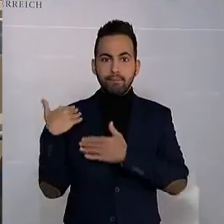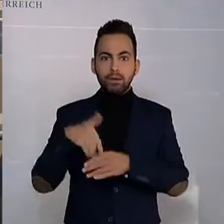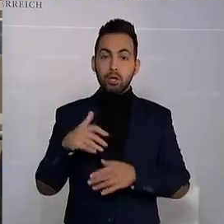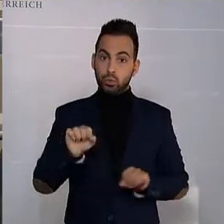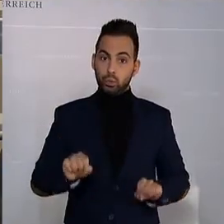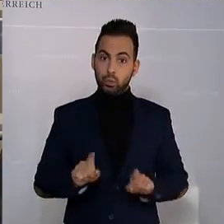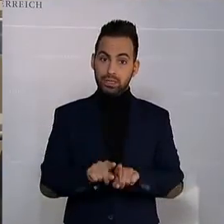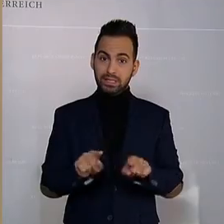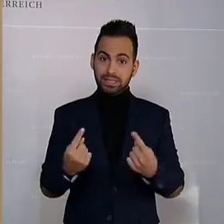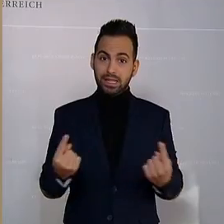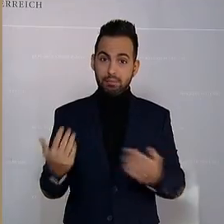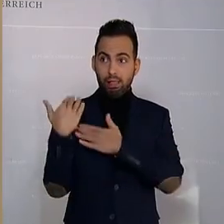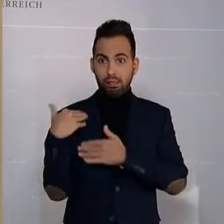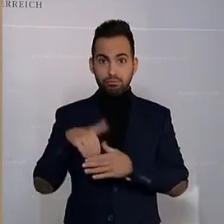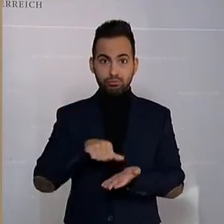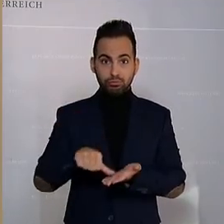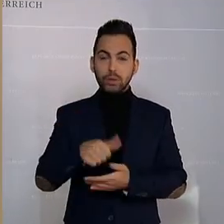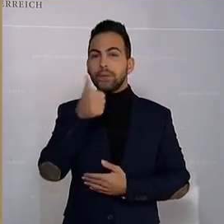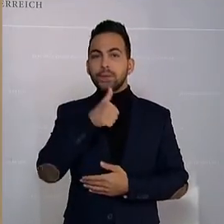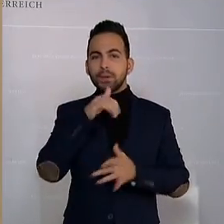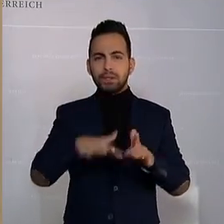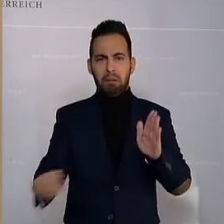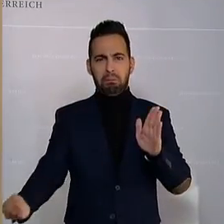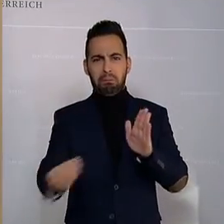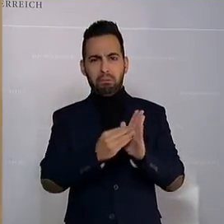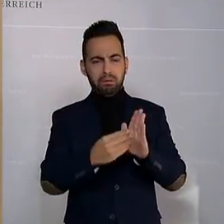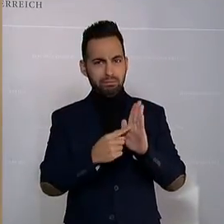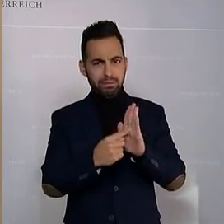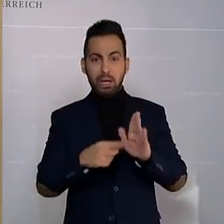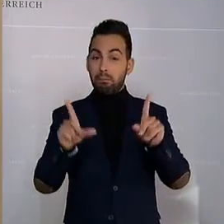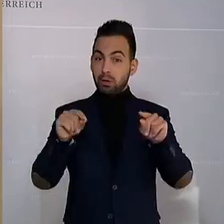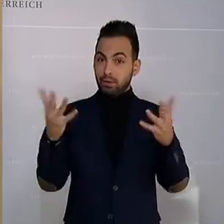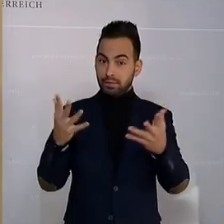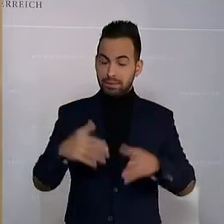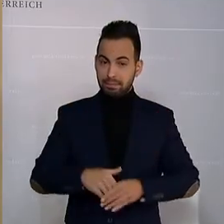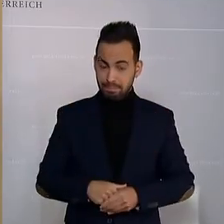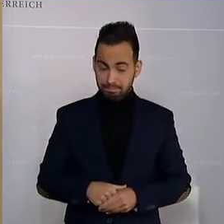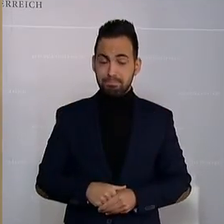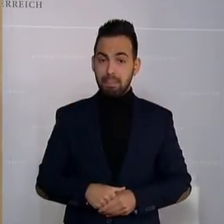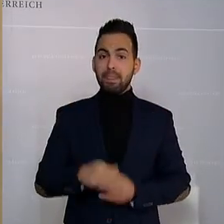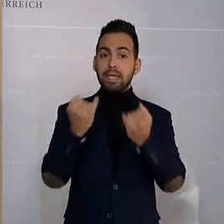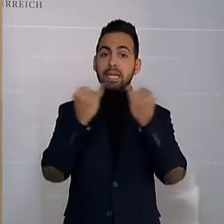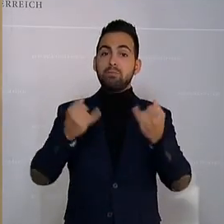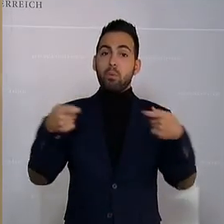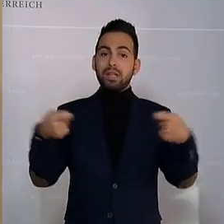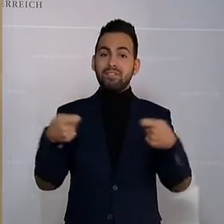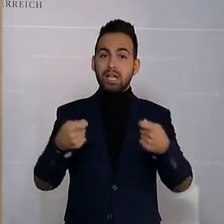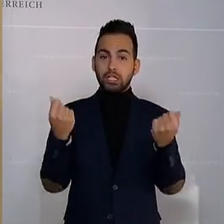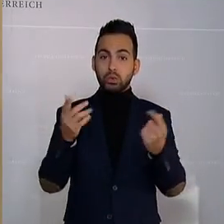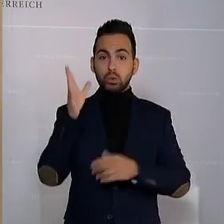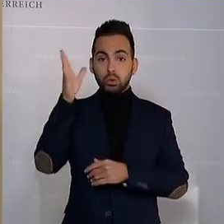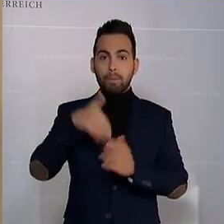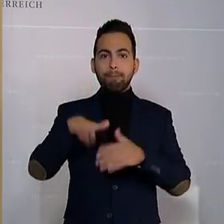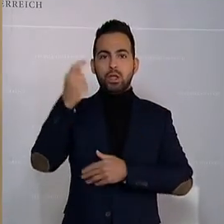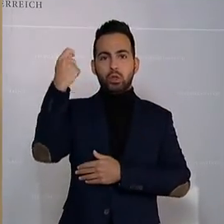der Kunde. Und das, was die Grünen da hinein theatert haben, bedeutet im Endeffekt, dass Immobilienfinanzierungen teurer